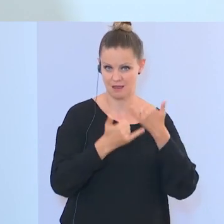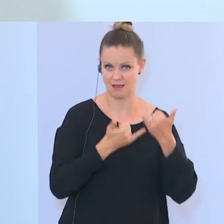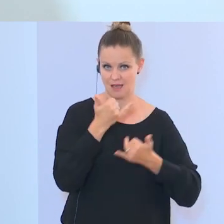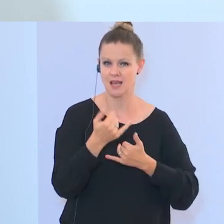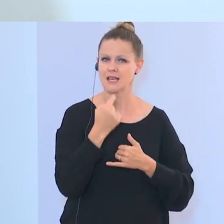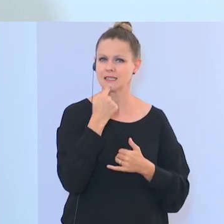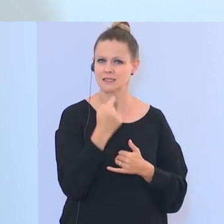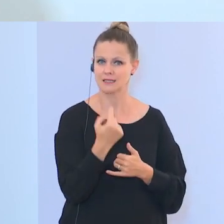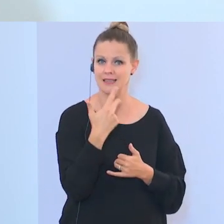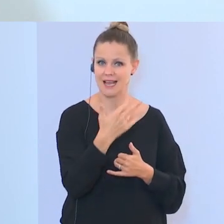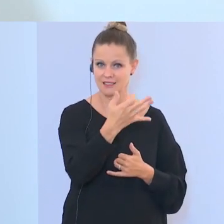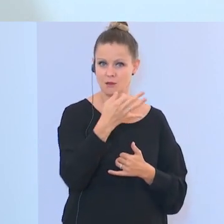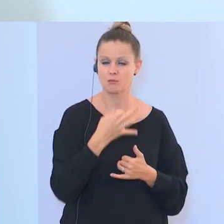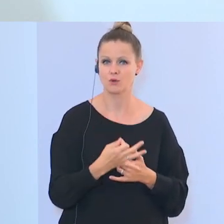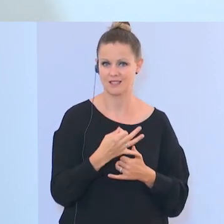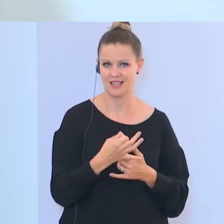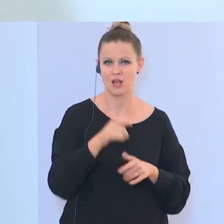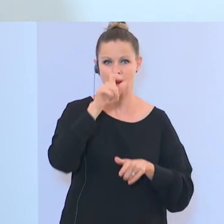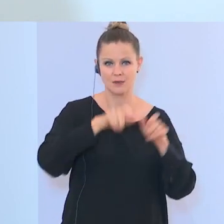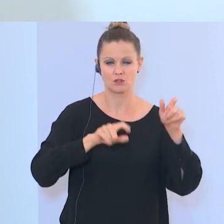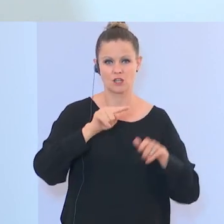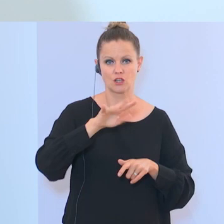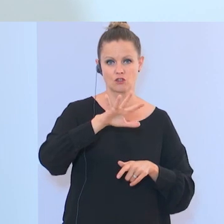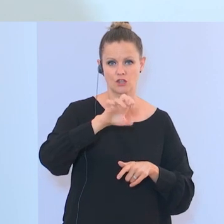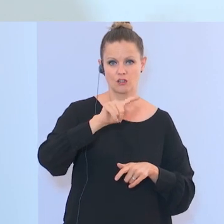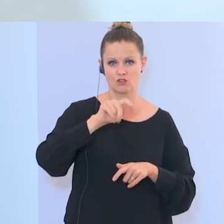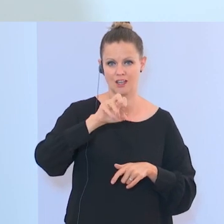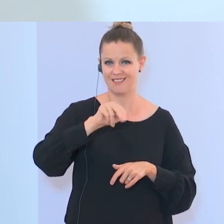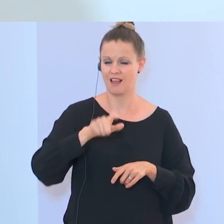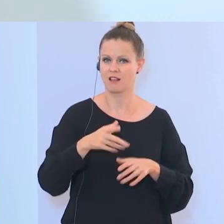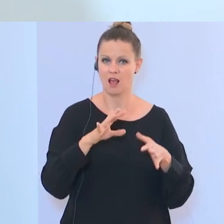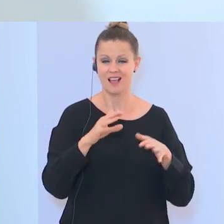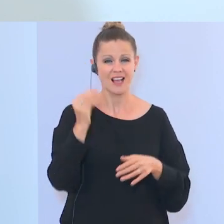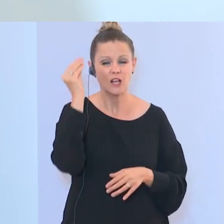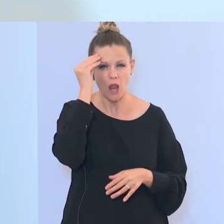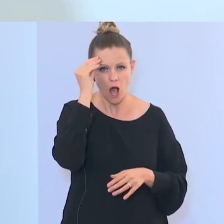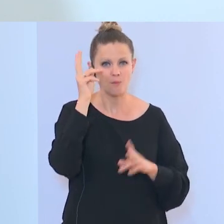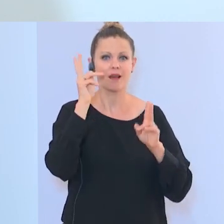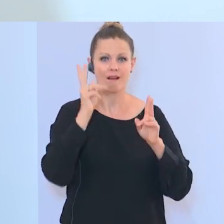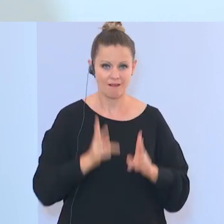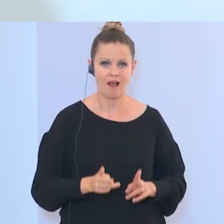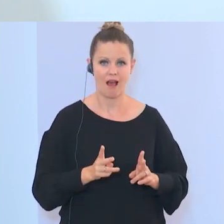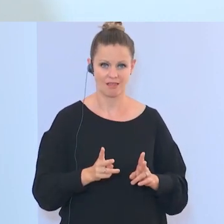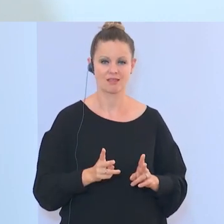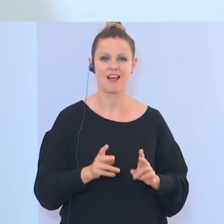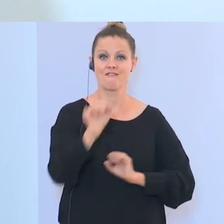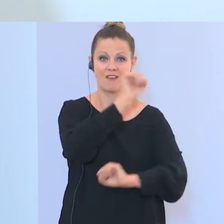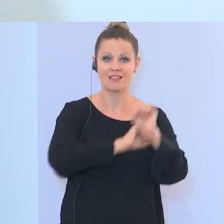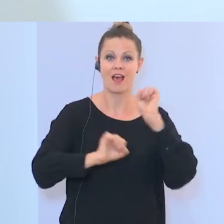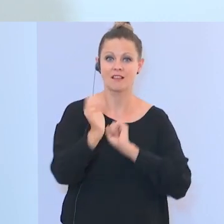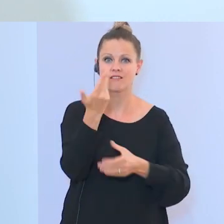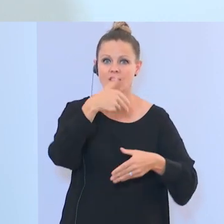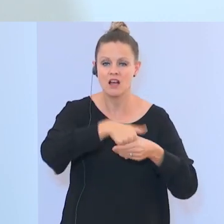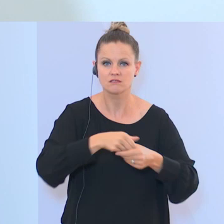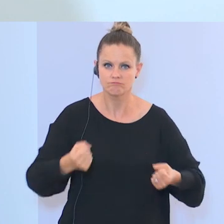30 Prozent der Tschetschenen ein Verständnis haben davon, dass der Glaube mit Gewalt verteidigt werden muss, auch hier in Österreich.